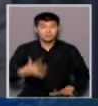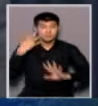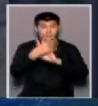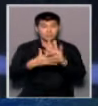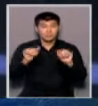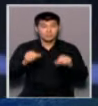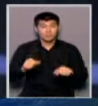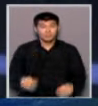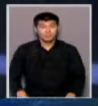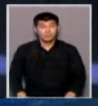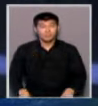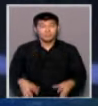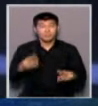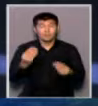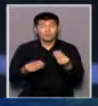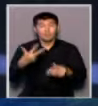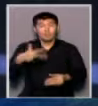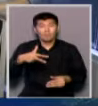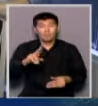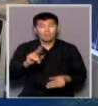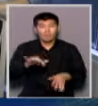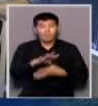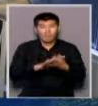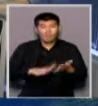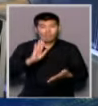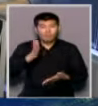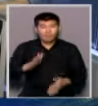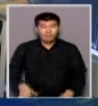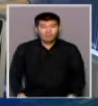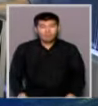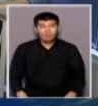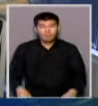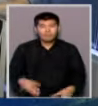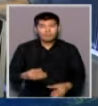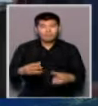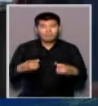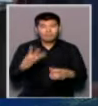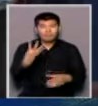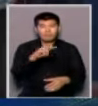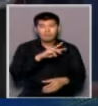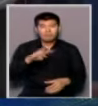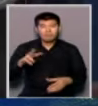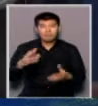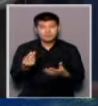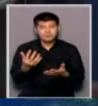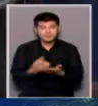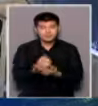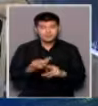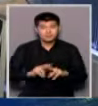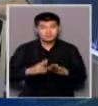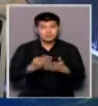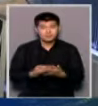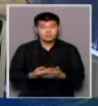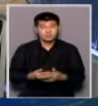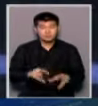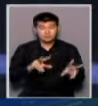Ау қымды ұтыз 30-шы қазанға дейін жалғасы. Жалпы жүлде қоры 40 миллион тенген ұғырайды. Сондықтан